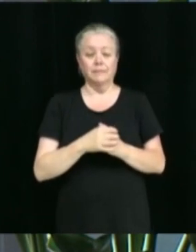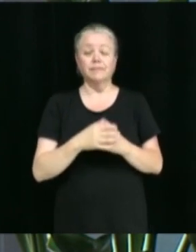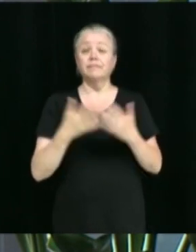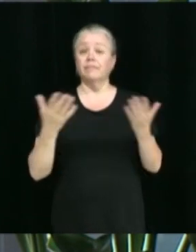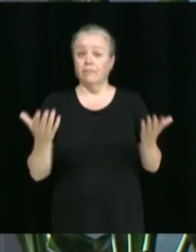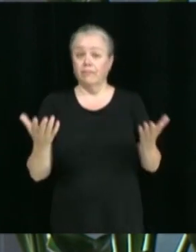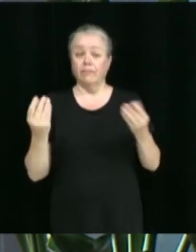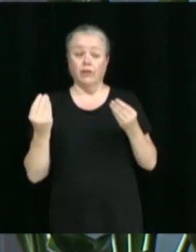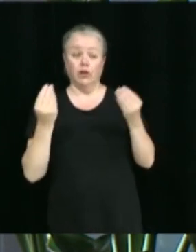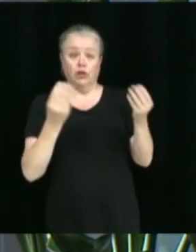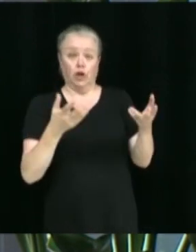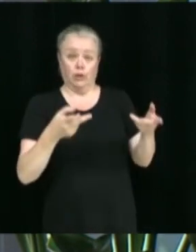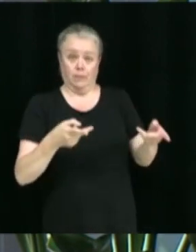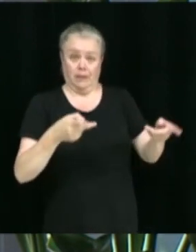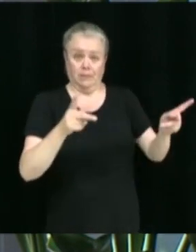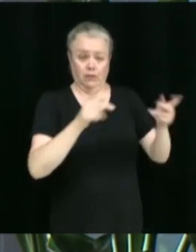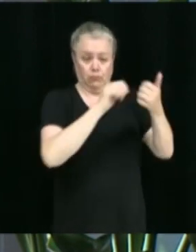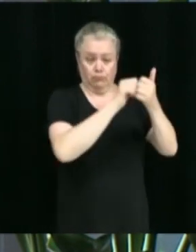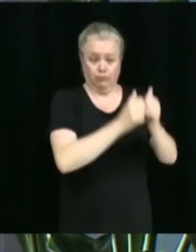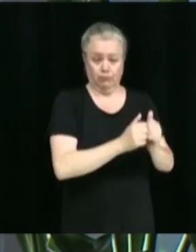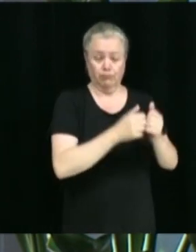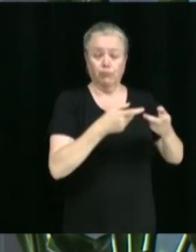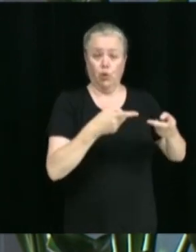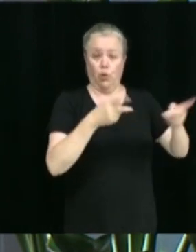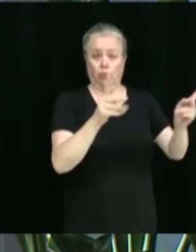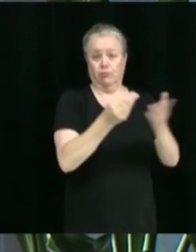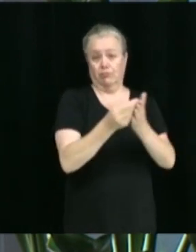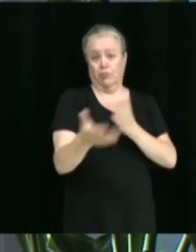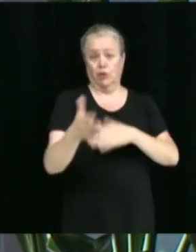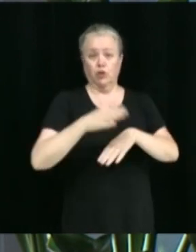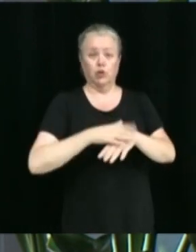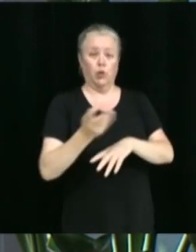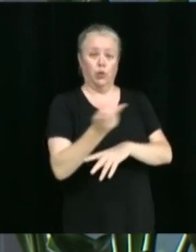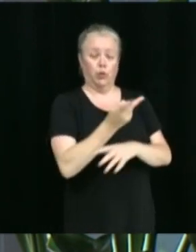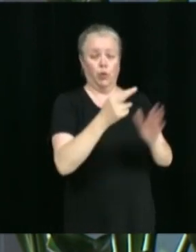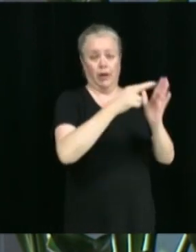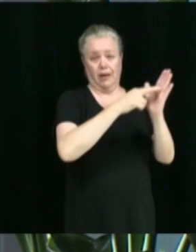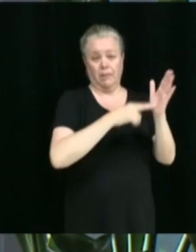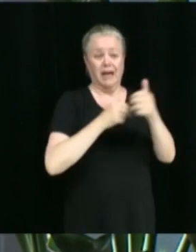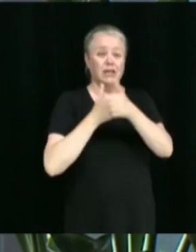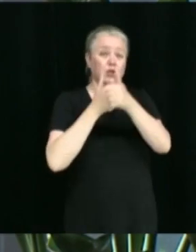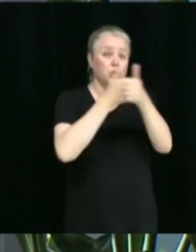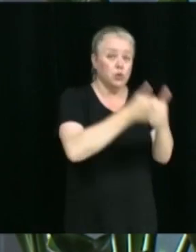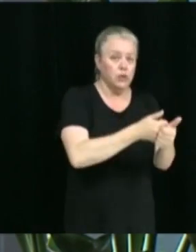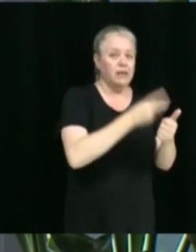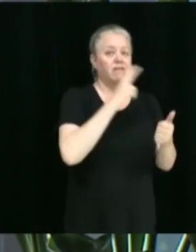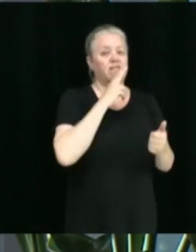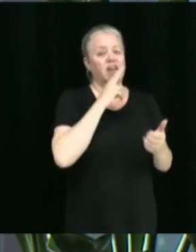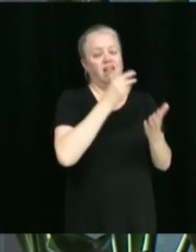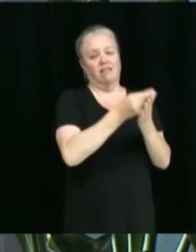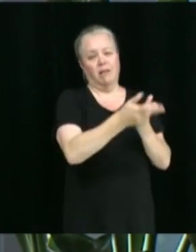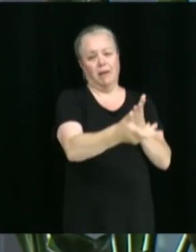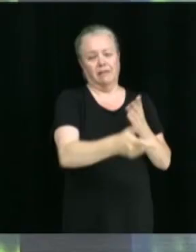effectuer l'ajustement des autorisations de dépenser aux deux règlements selon les dépenses réellement effectuées.